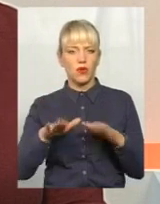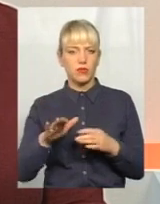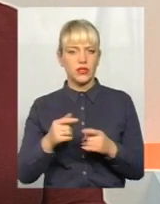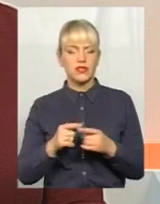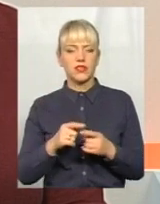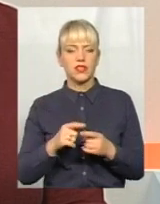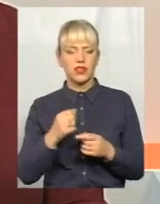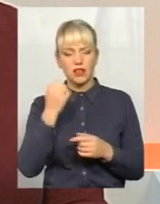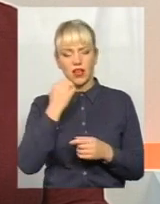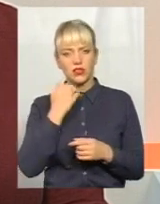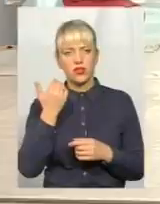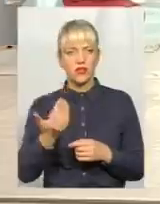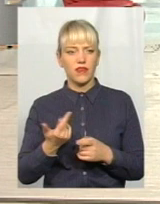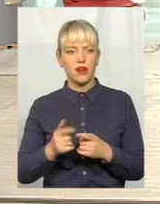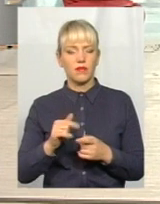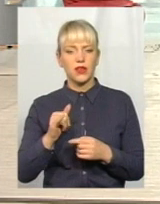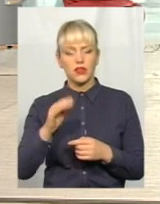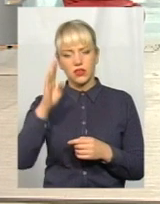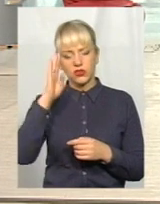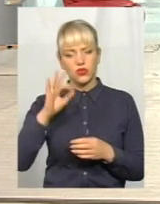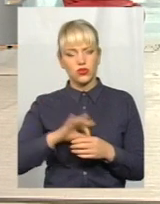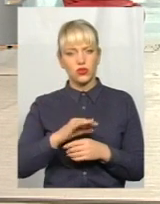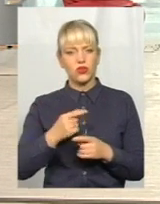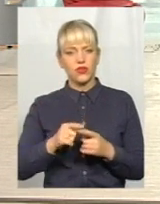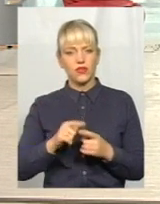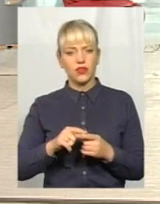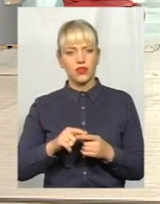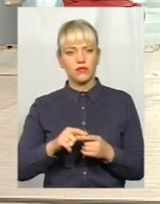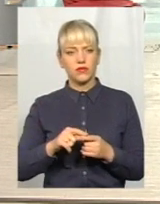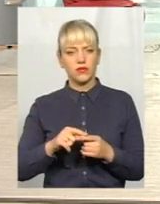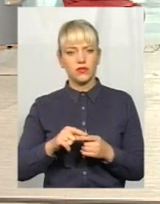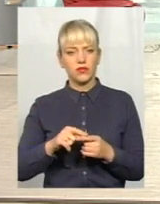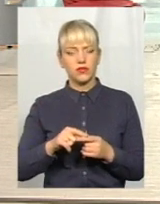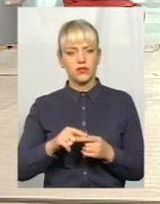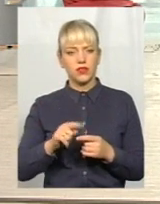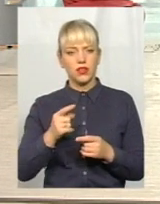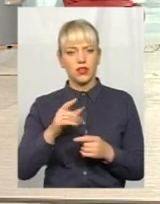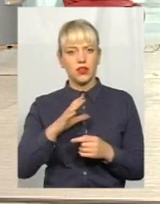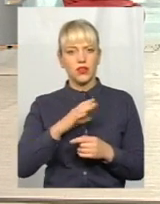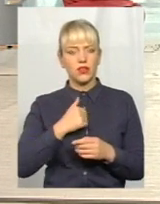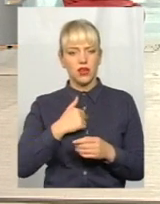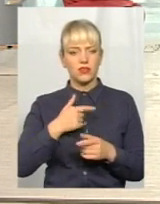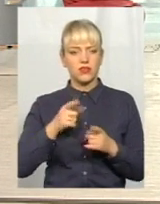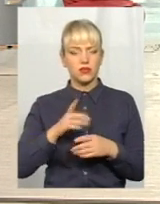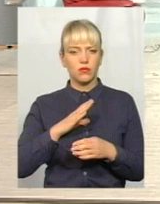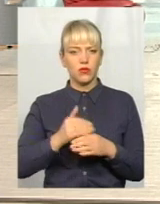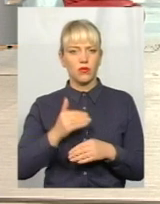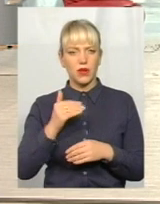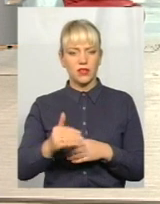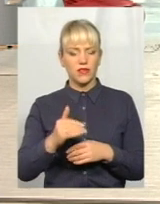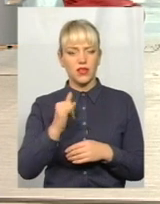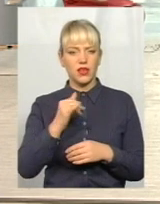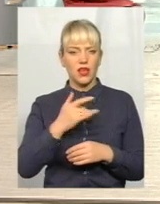вдячна. Ми жалко, що людина дійсно опоздала в лікарню. І тому, що був інсульт і пробужчення вліня.